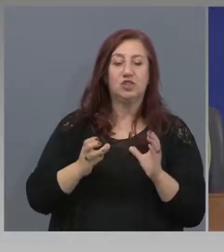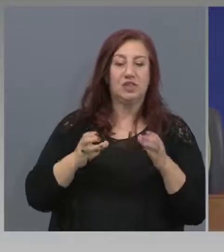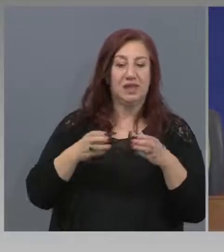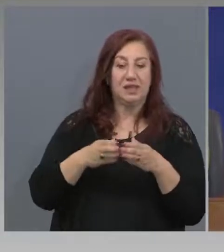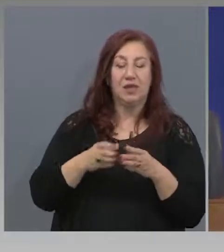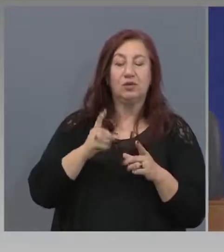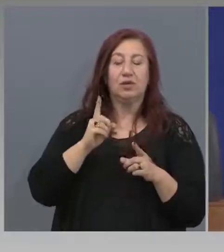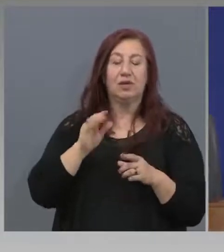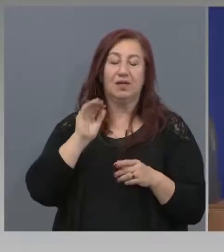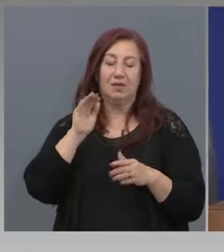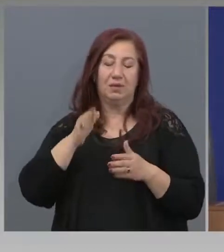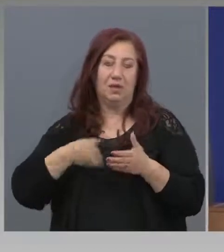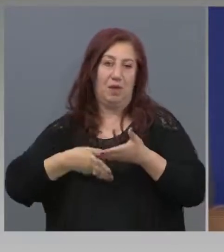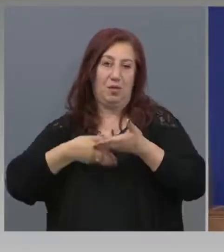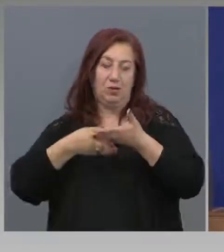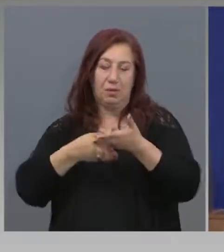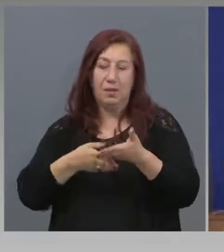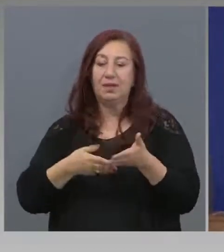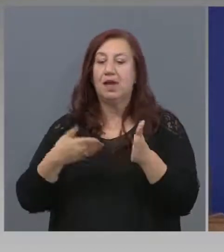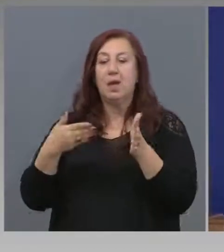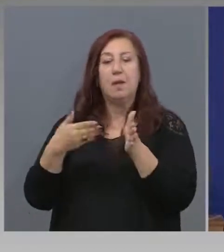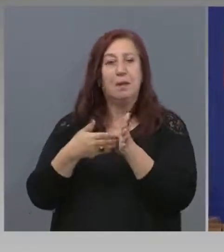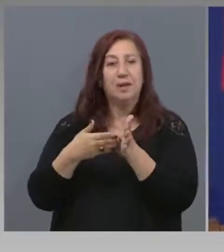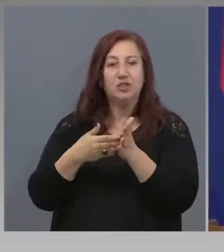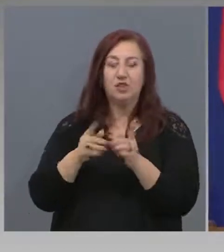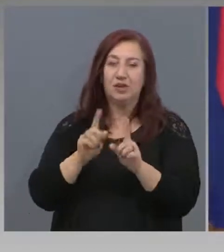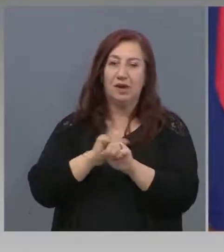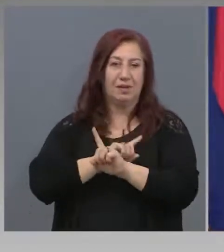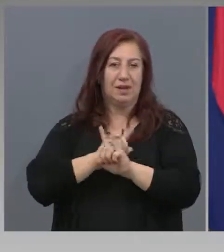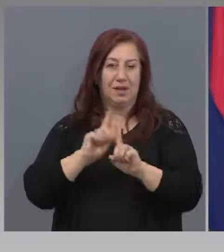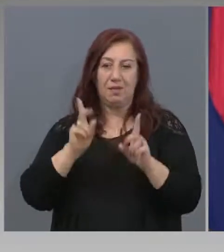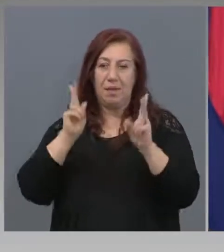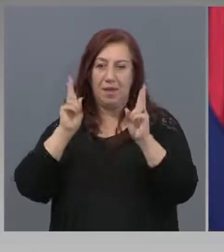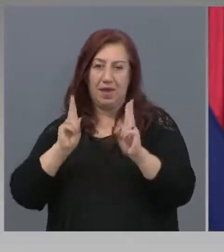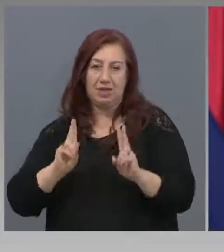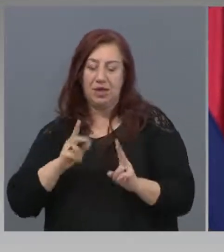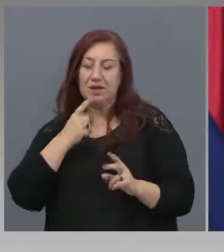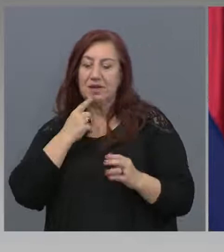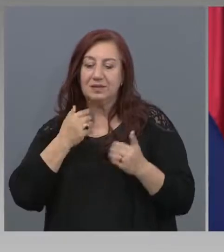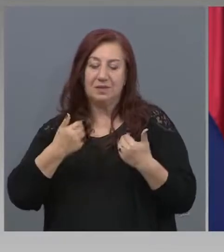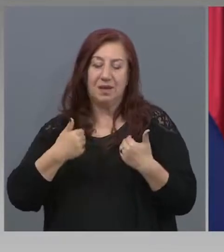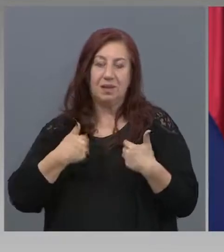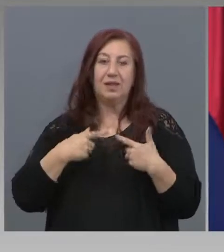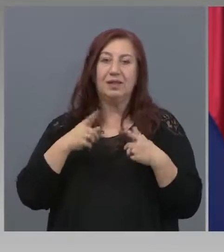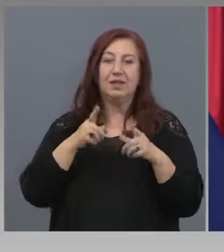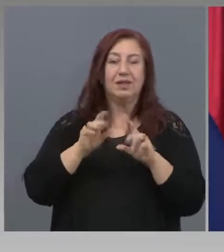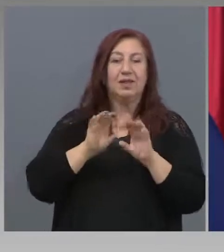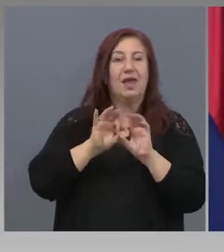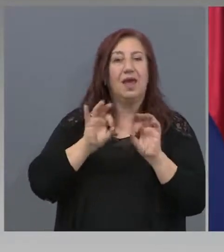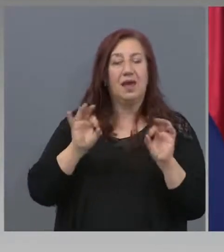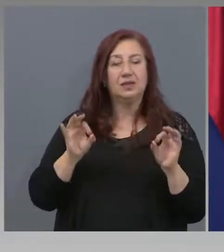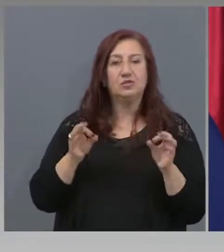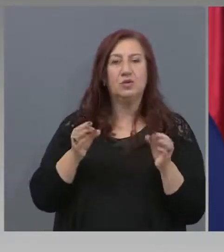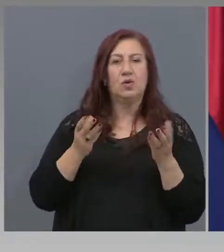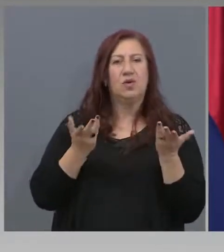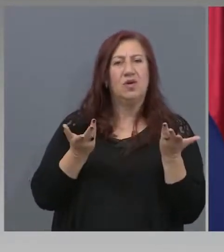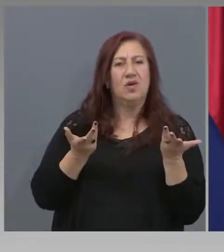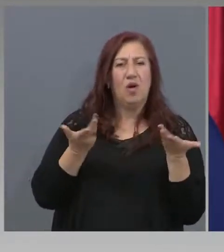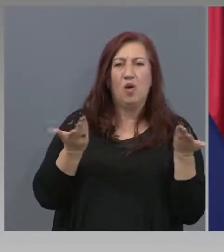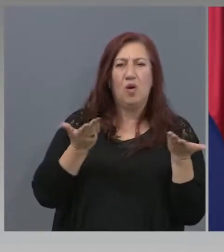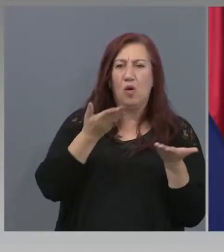Причината да нямаме произведено решение, за мен е няснотата, кога, как и какъв